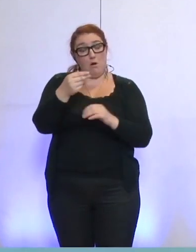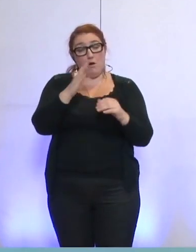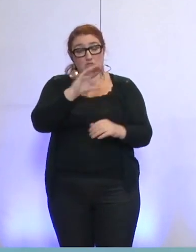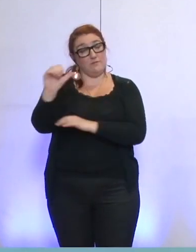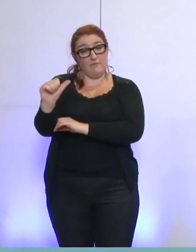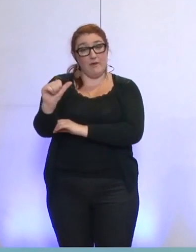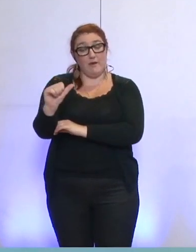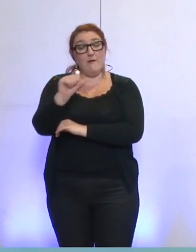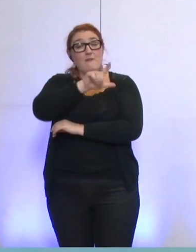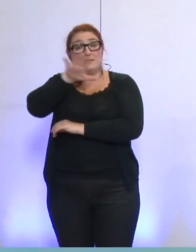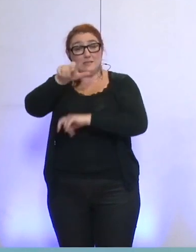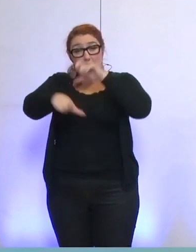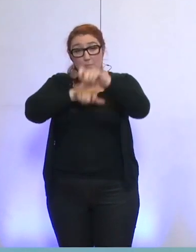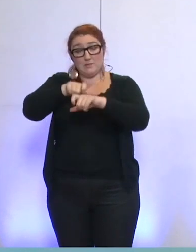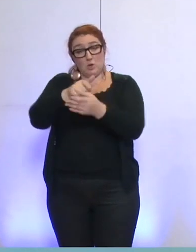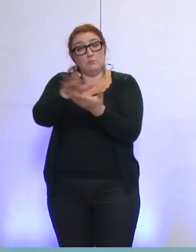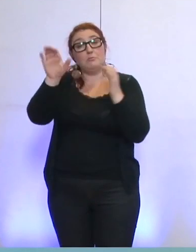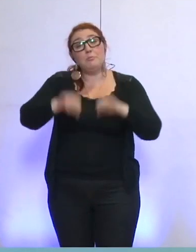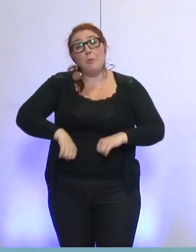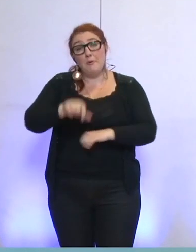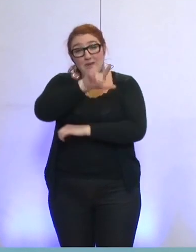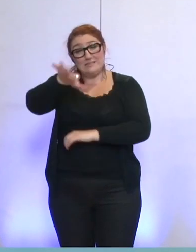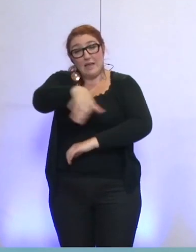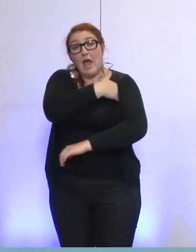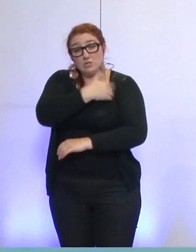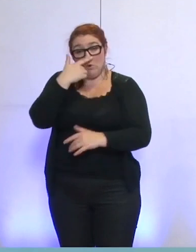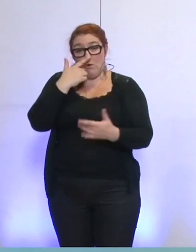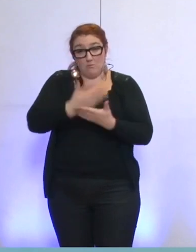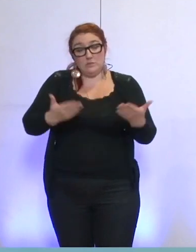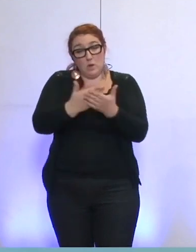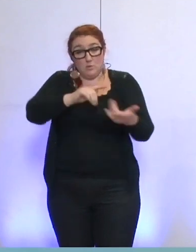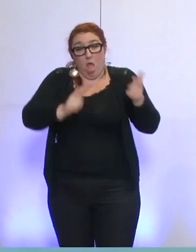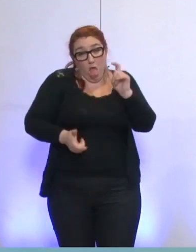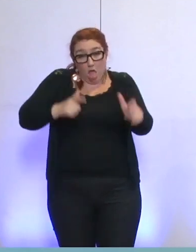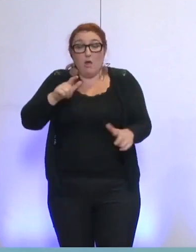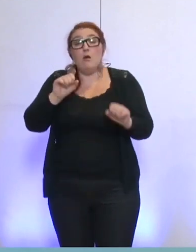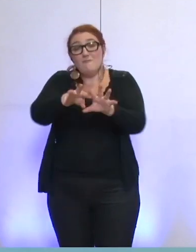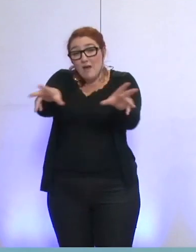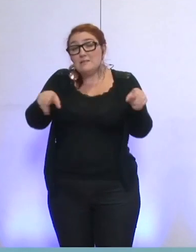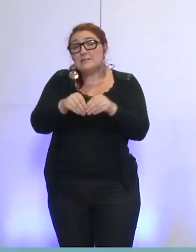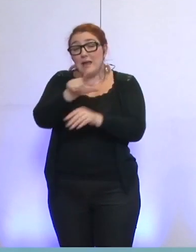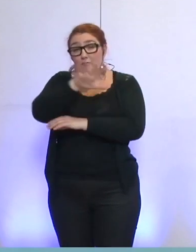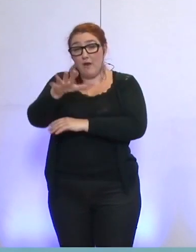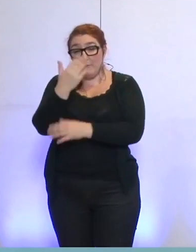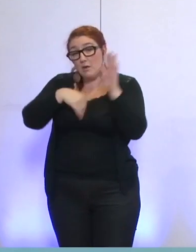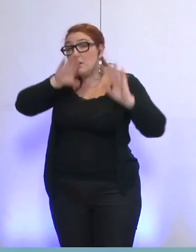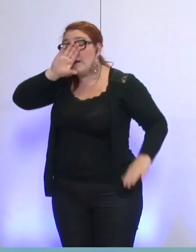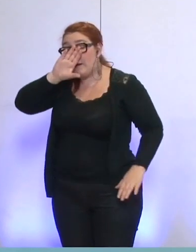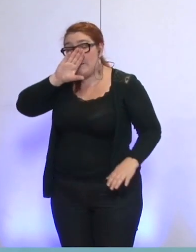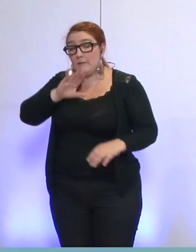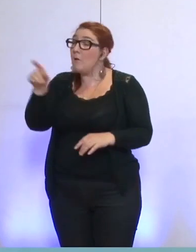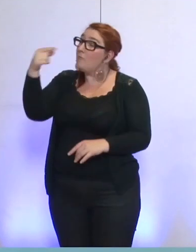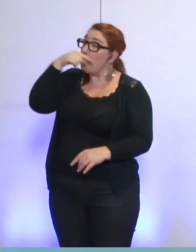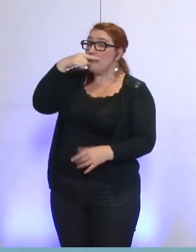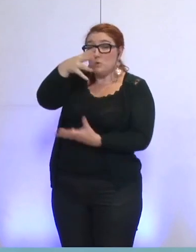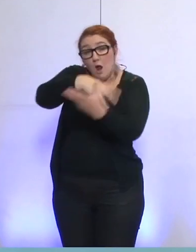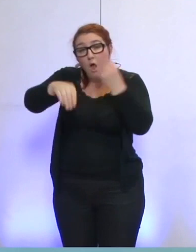menacés, 25 agents touchés et 25 familles qui ont à subir votre politique mensongère. La ville de Grenoble a démontré son non-attachement